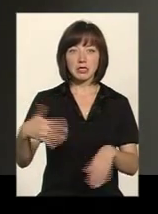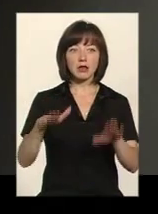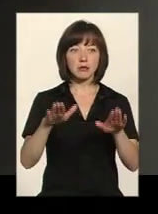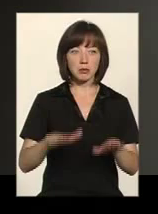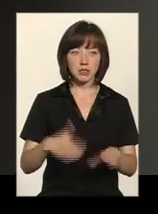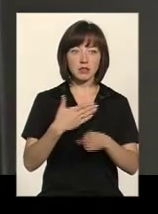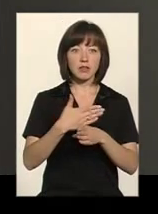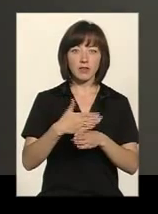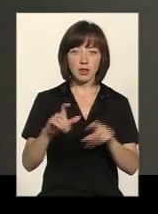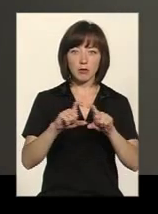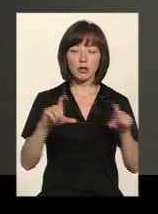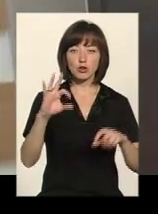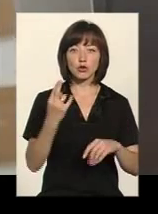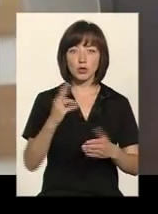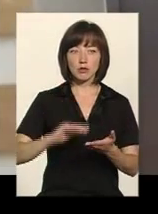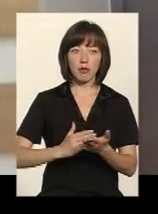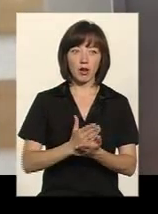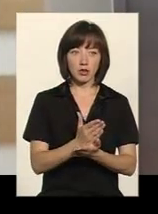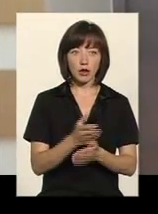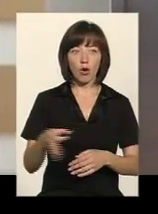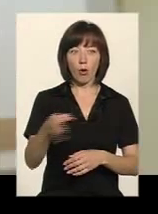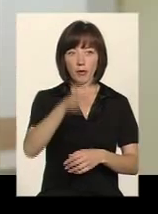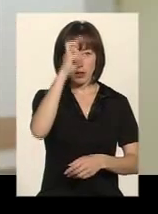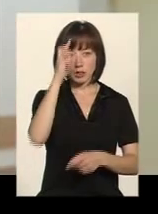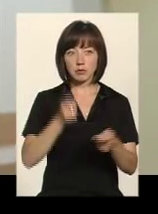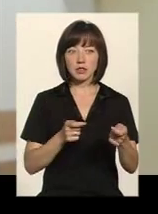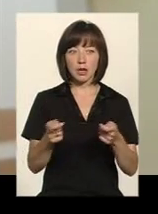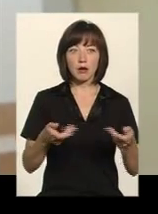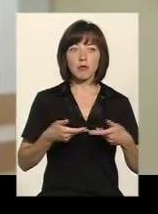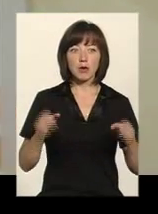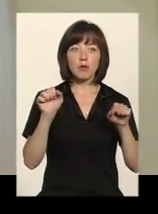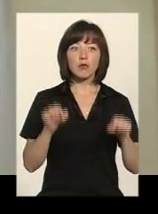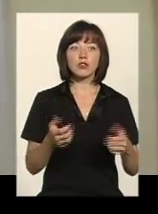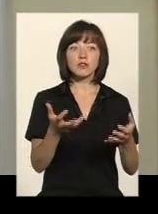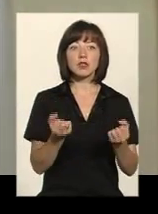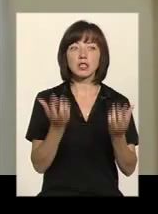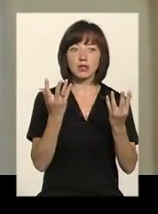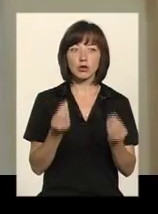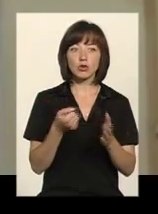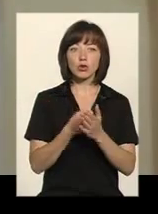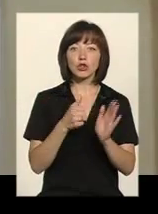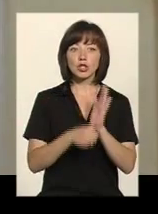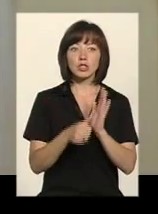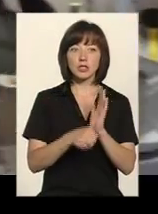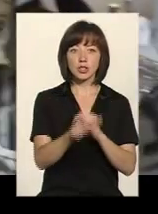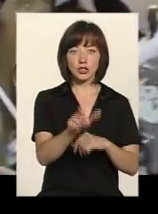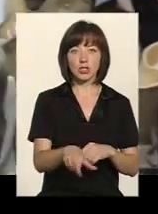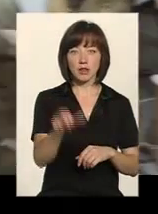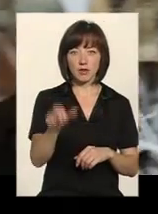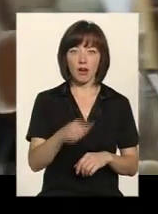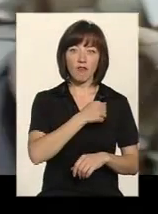Це виглядило до портання соціальної політики, обл.д. адмінистрації. Т.е. ми можемо взяти до 60 чоловіків.